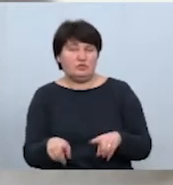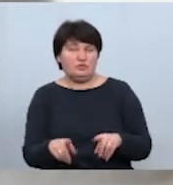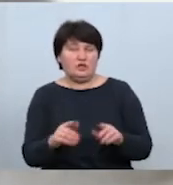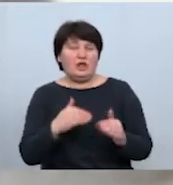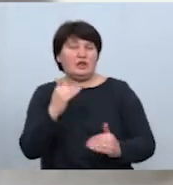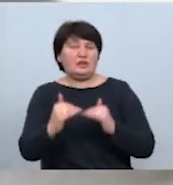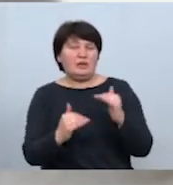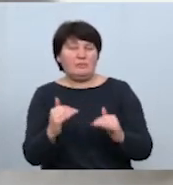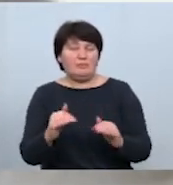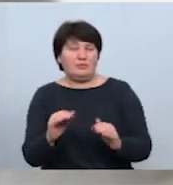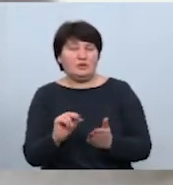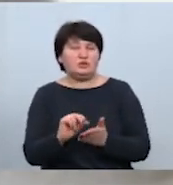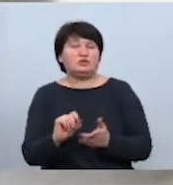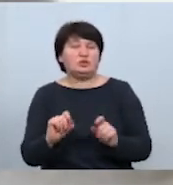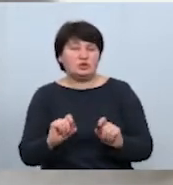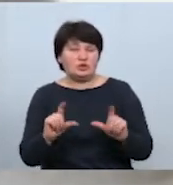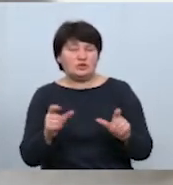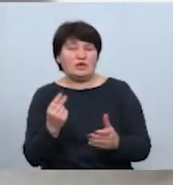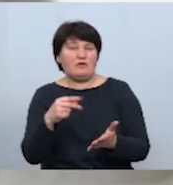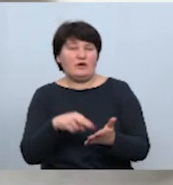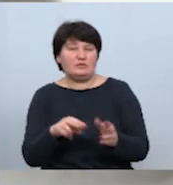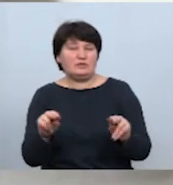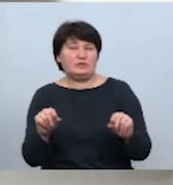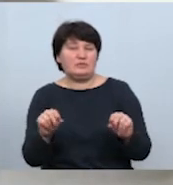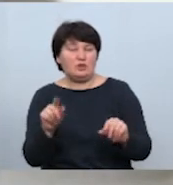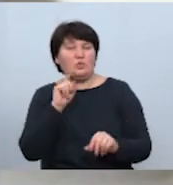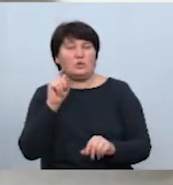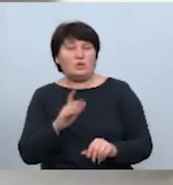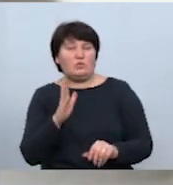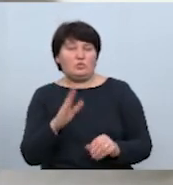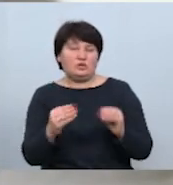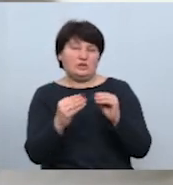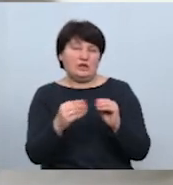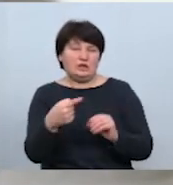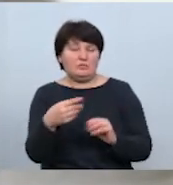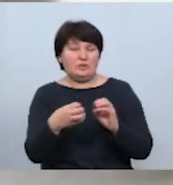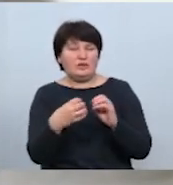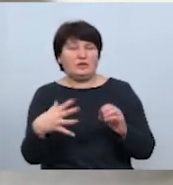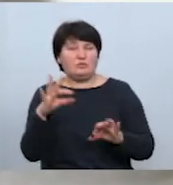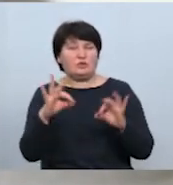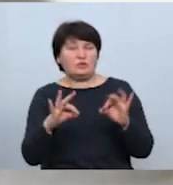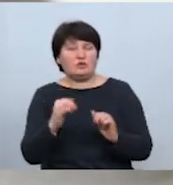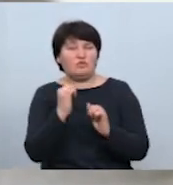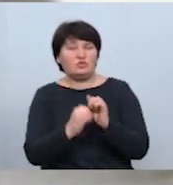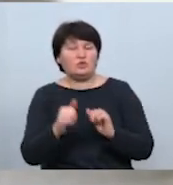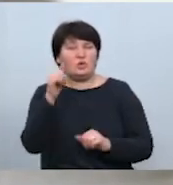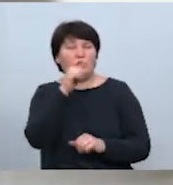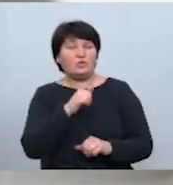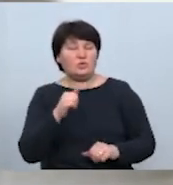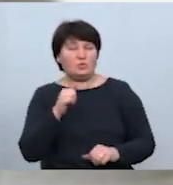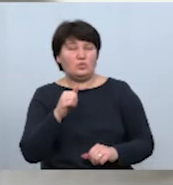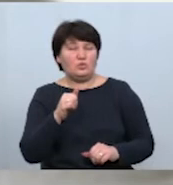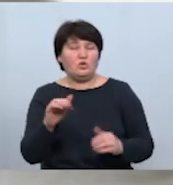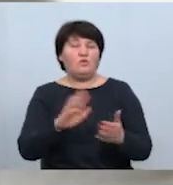зростання вартості української землі буде складати 10-15% щороку в